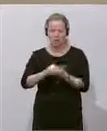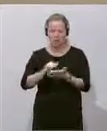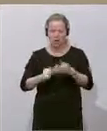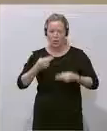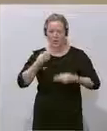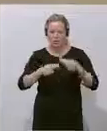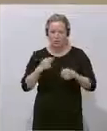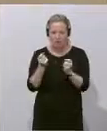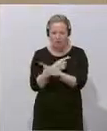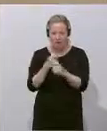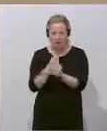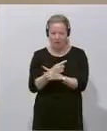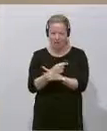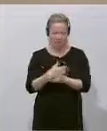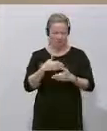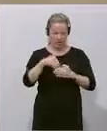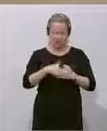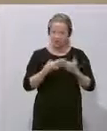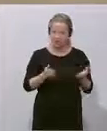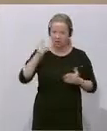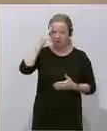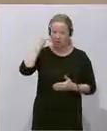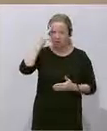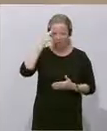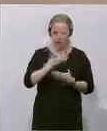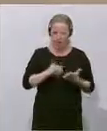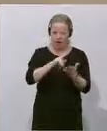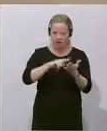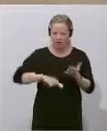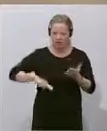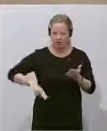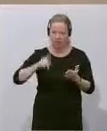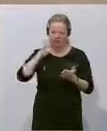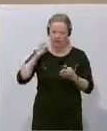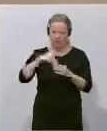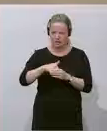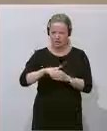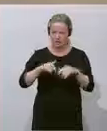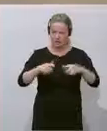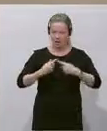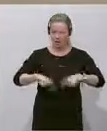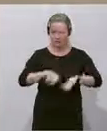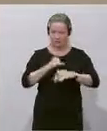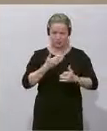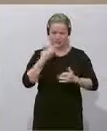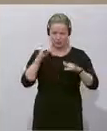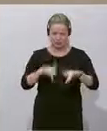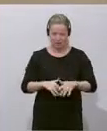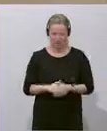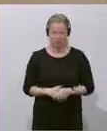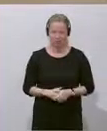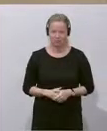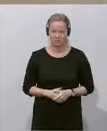noch nie irgendwer gelesen hat, die keiner kennt und wo keiner weiß, was drinnen ist. Das hat es auch in diesem Land noch nie gegeben. Und da kommt man schon auf die Idee,